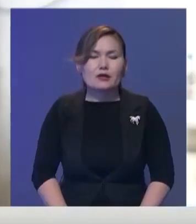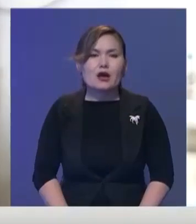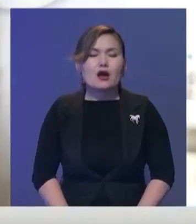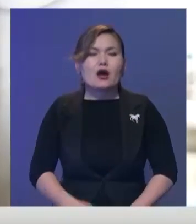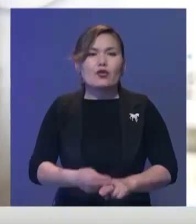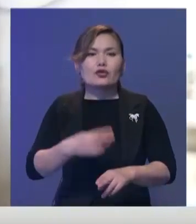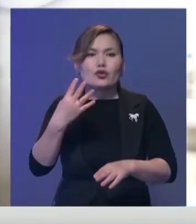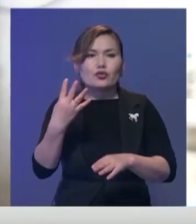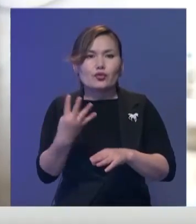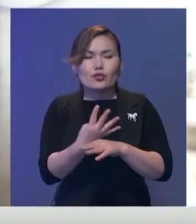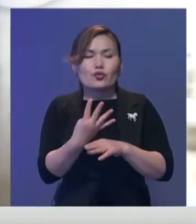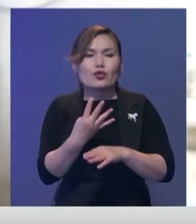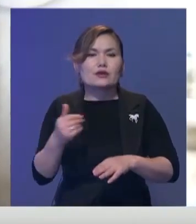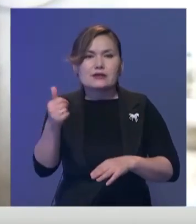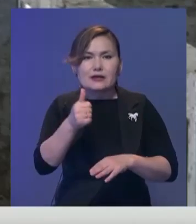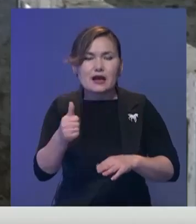кезе.